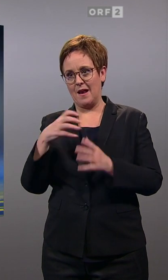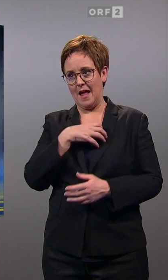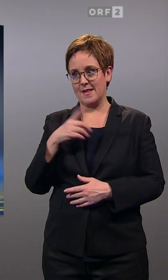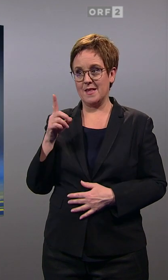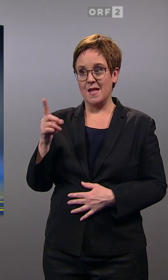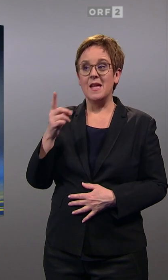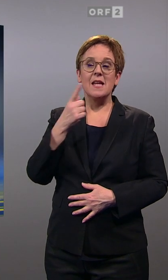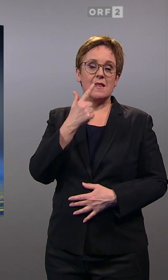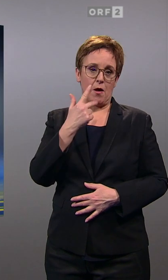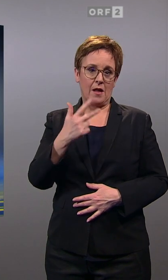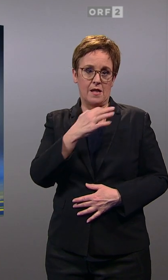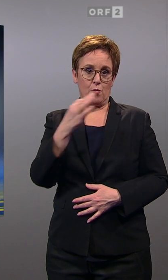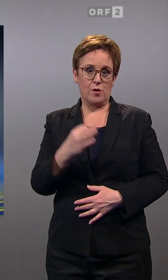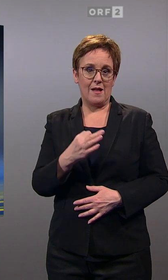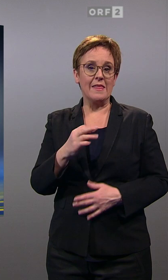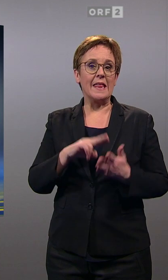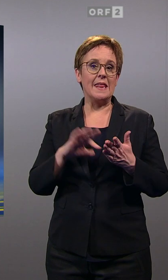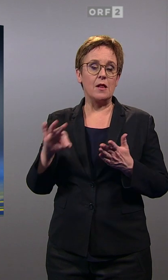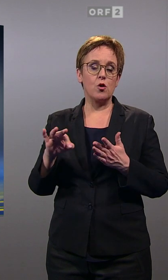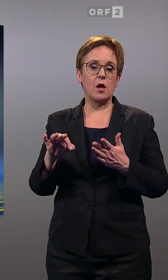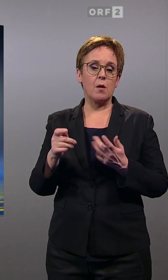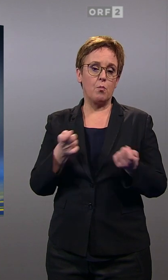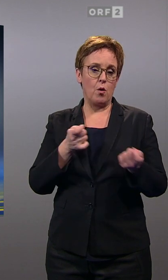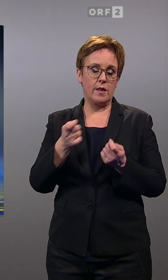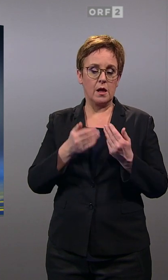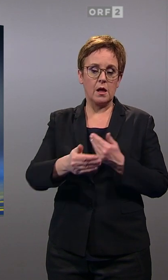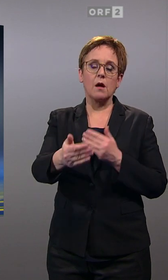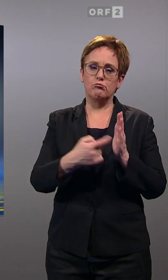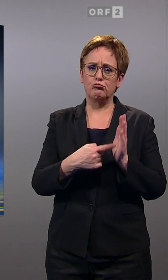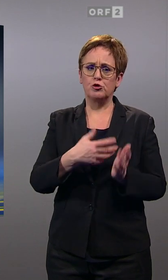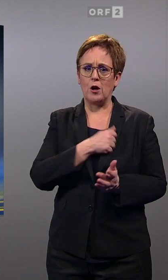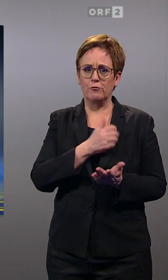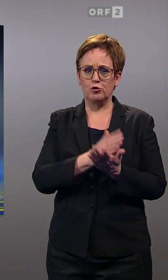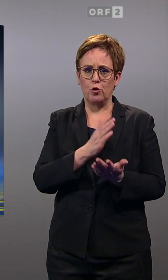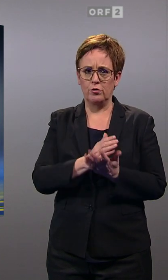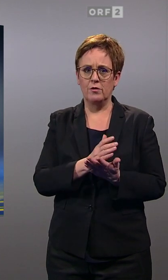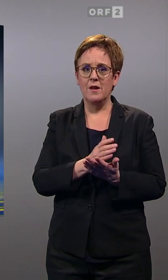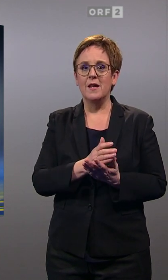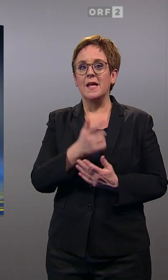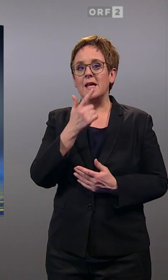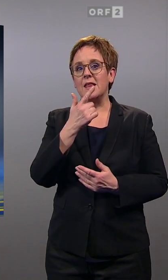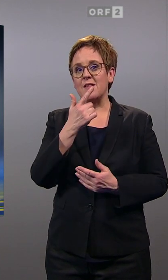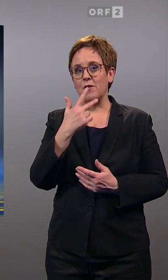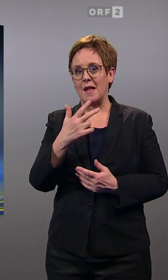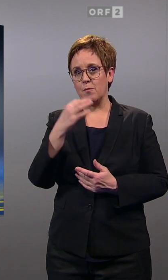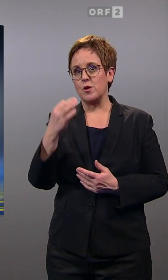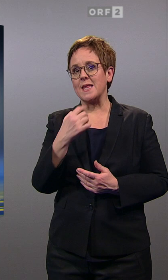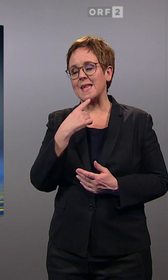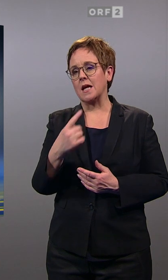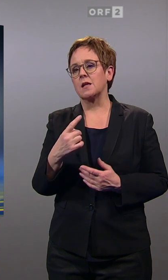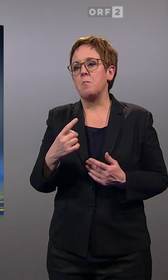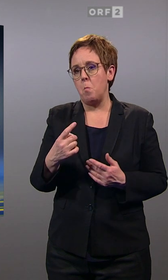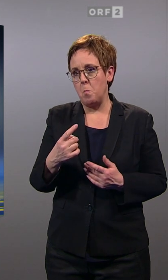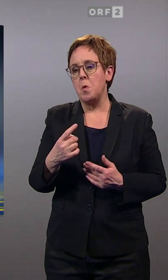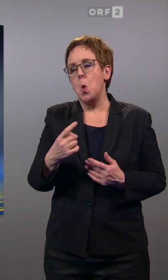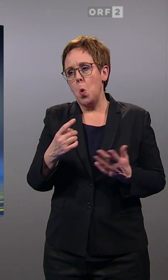glauben, dass die Politik in Niederösterreich kommende Herausforderungen meistert. Immerhin 32 weitere Prozent sagen, das ist